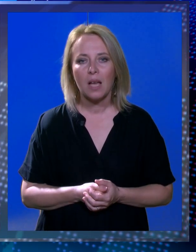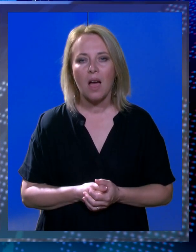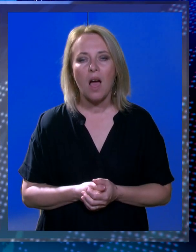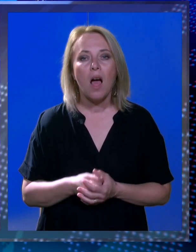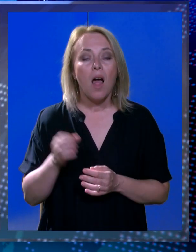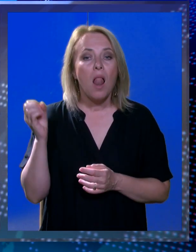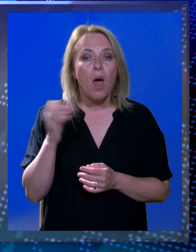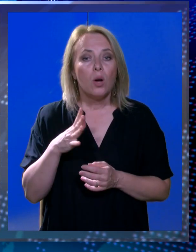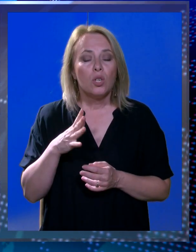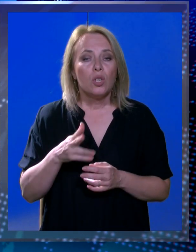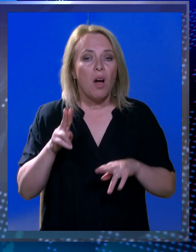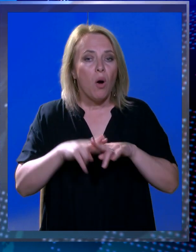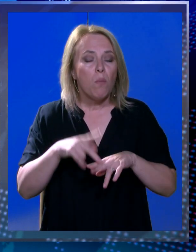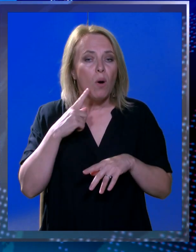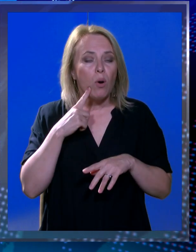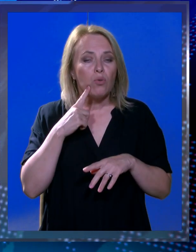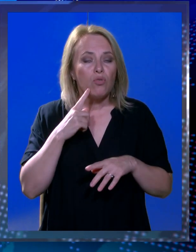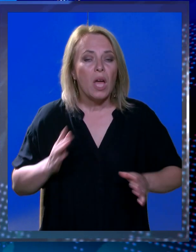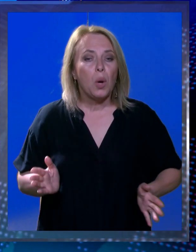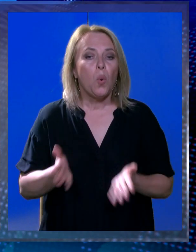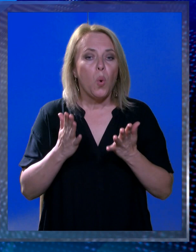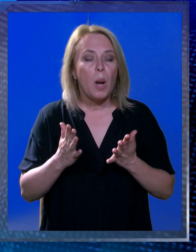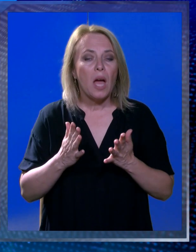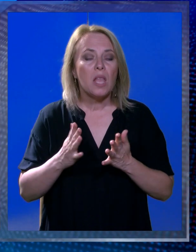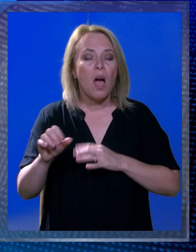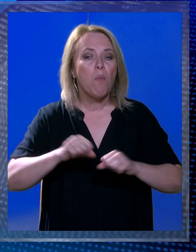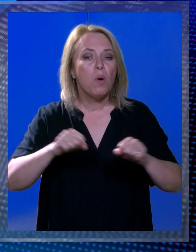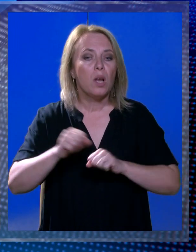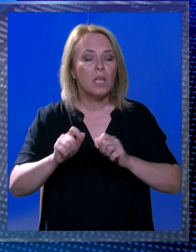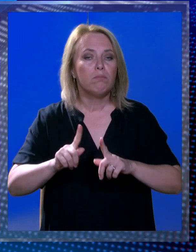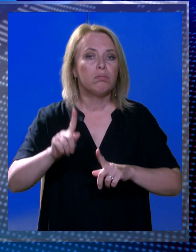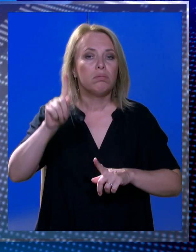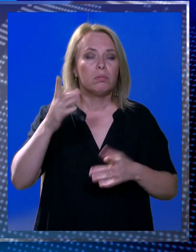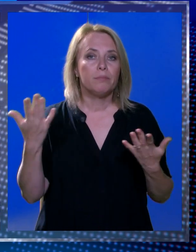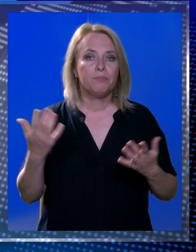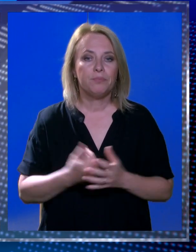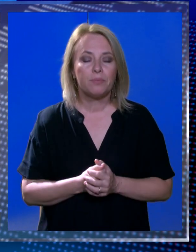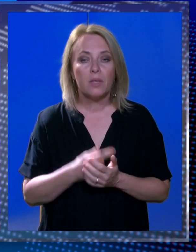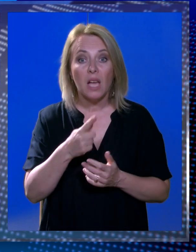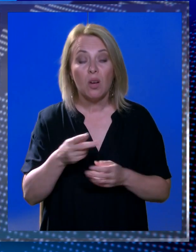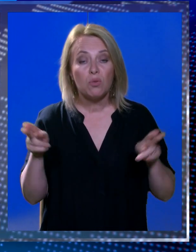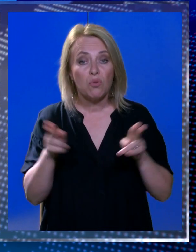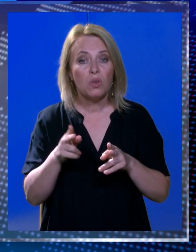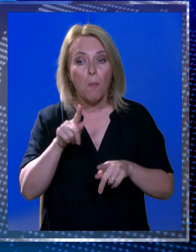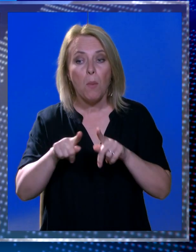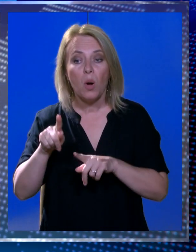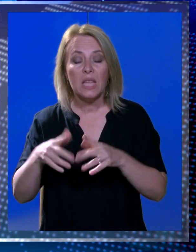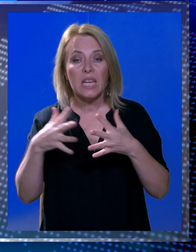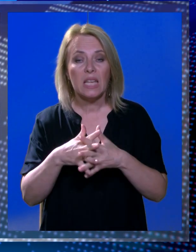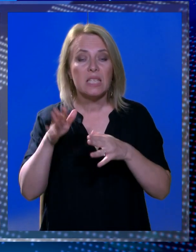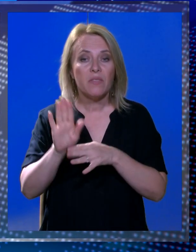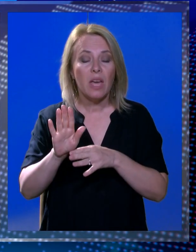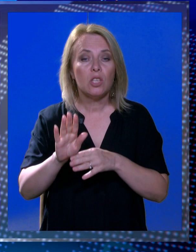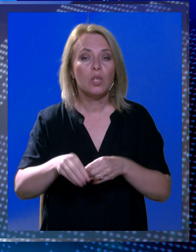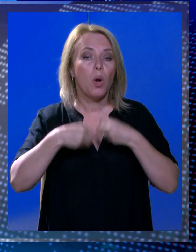Najgora odluka, pokušaj guranja u političke visine, promjena retorike ili samo napuhani balon. Tako su ukratko pojedini